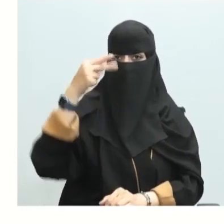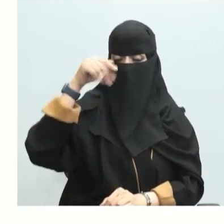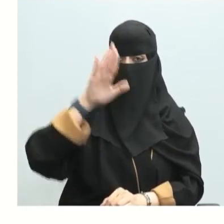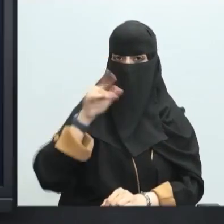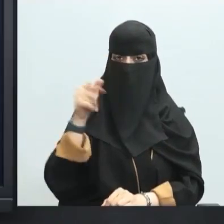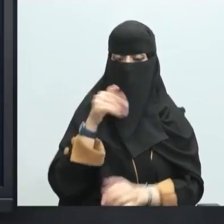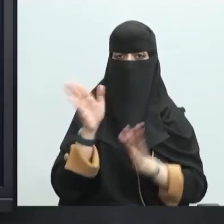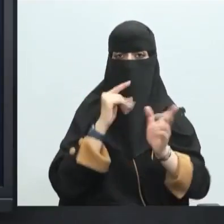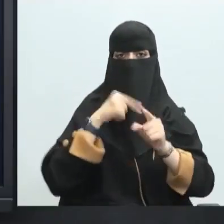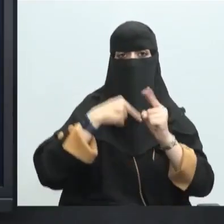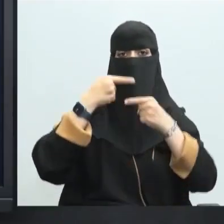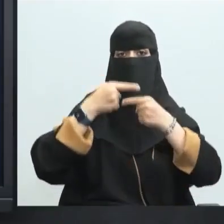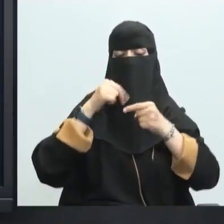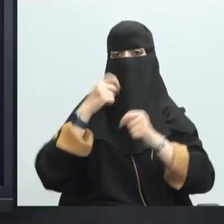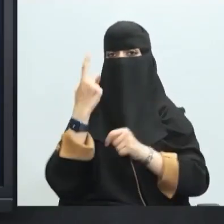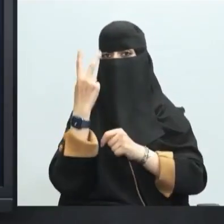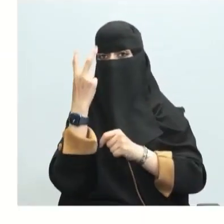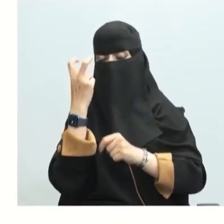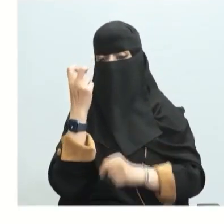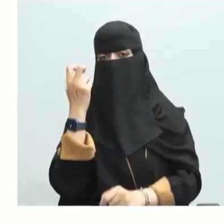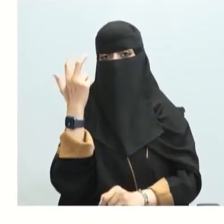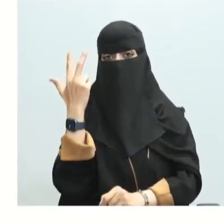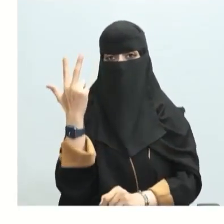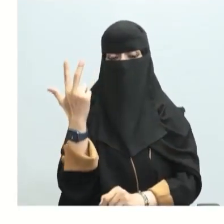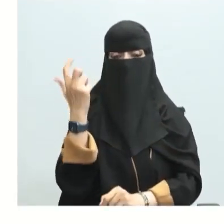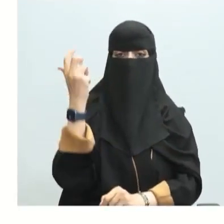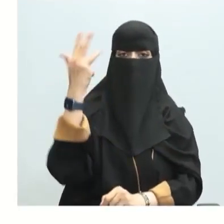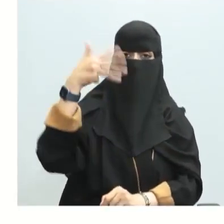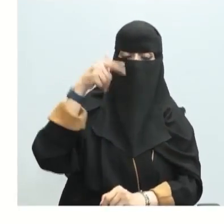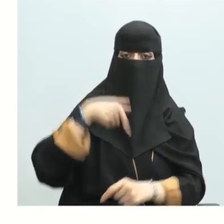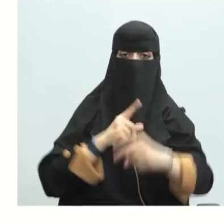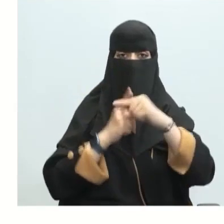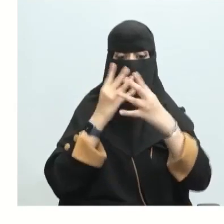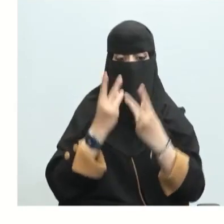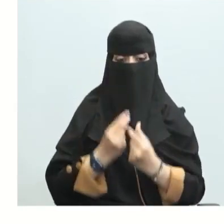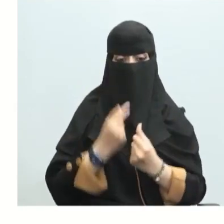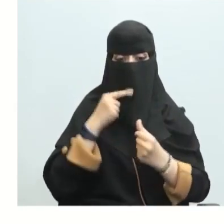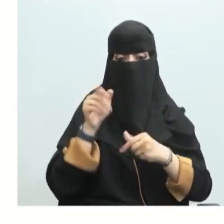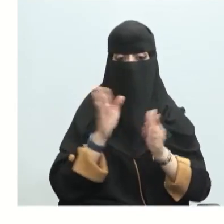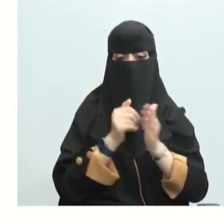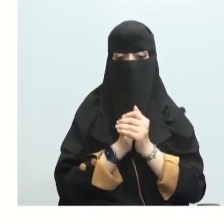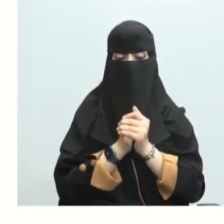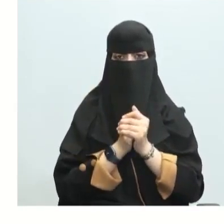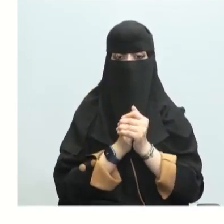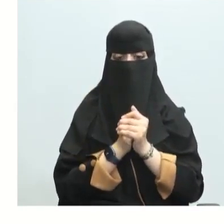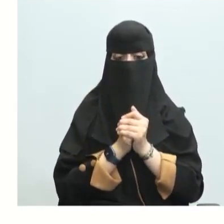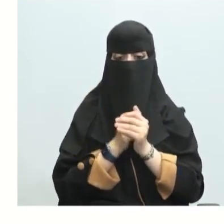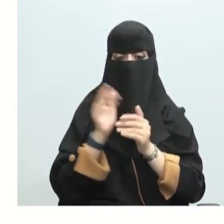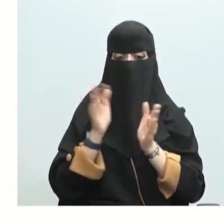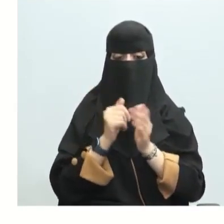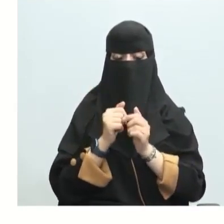سيلولوزية تساوي 298 عندما أقوم بجمع 25 زائد 273